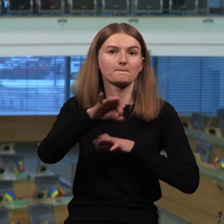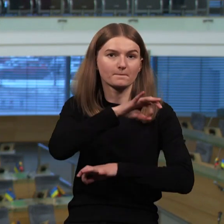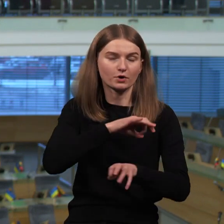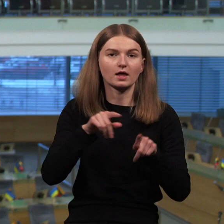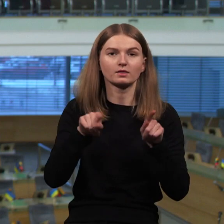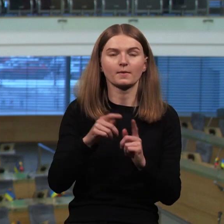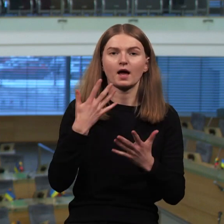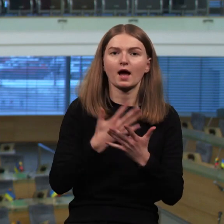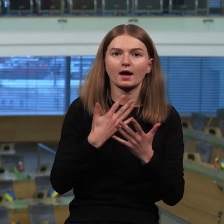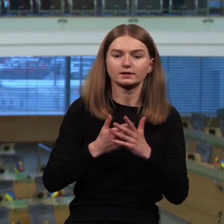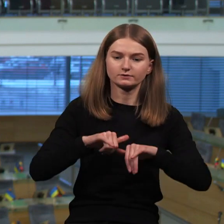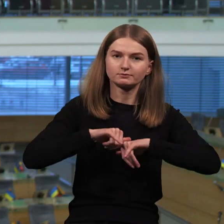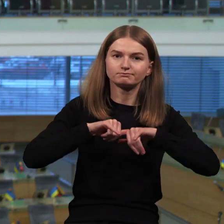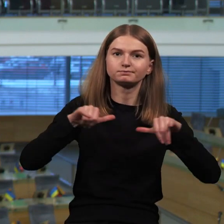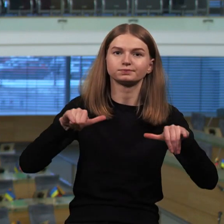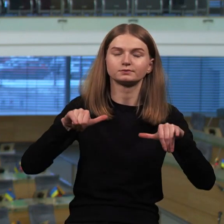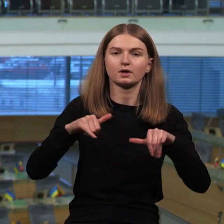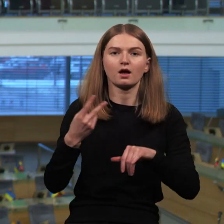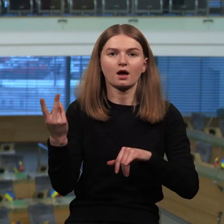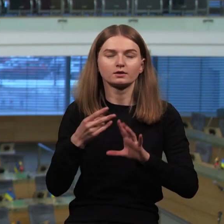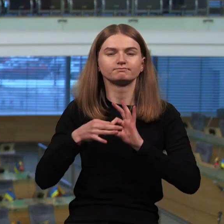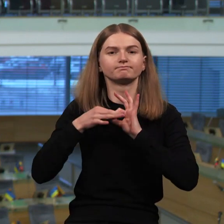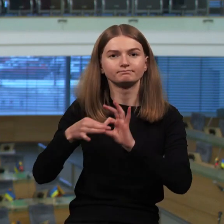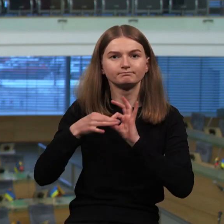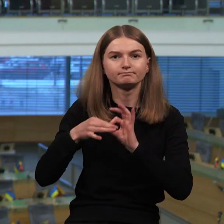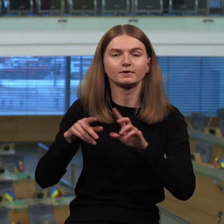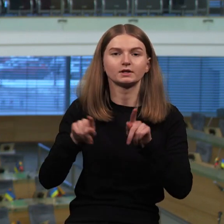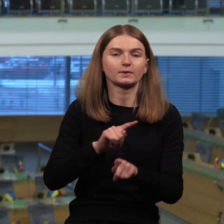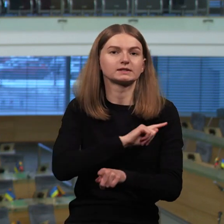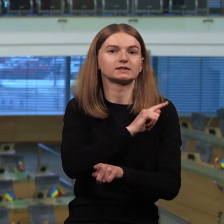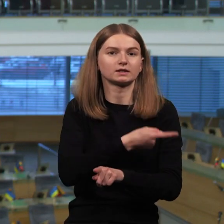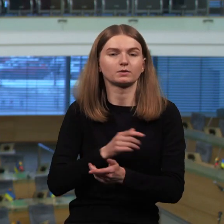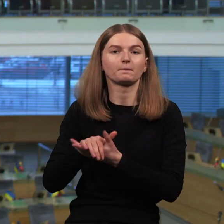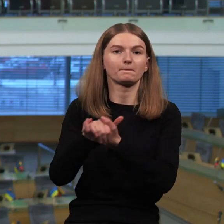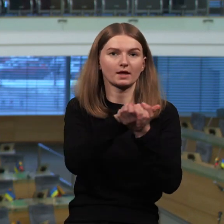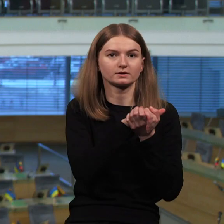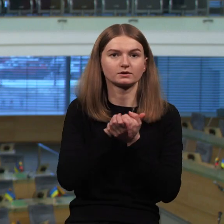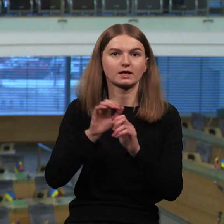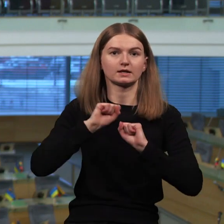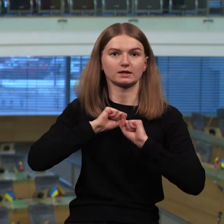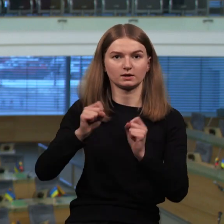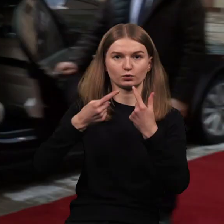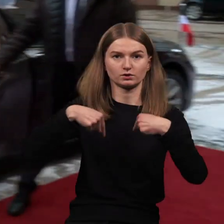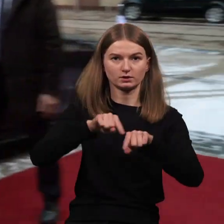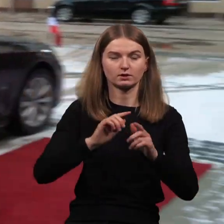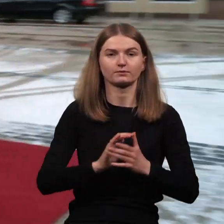aktyviau plėtuoti dvišalius ekonominius santykius ir toliau stiprinti bendradarbiavimą gynybos rytyje.